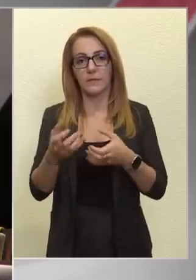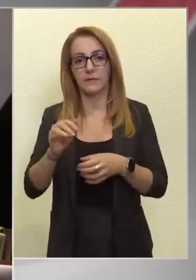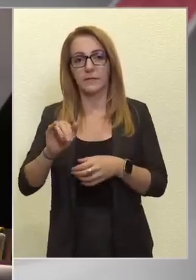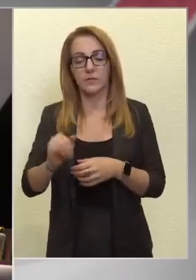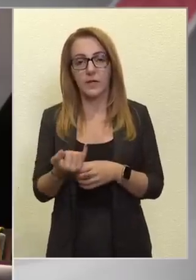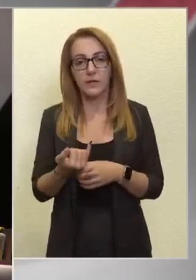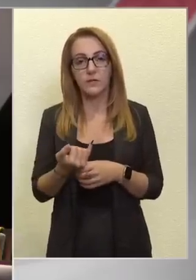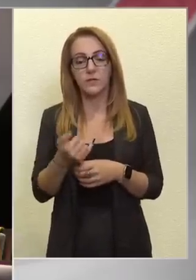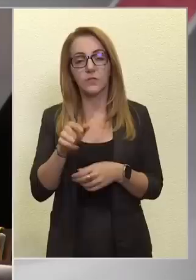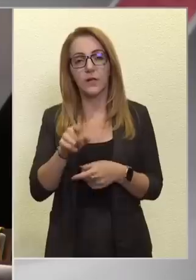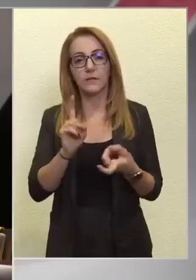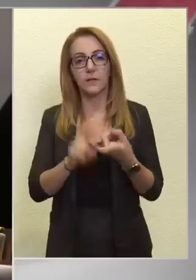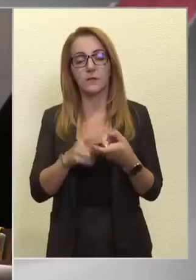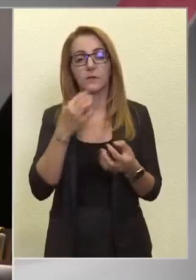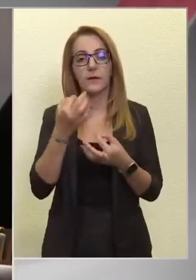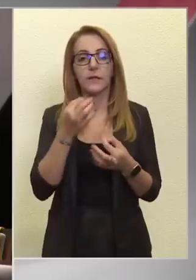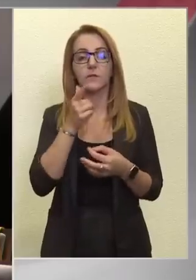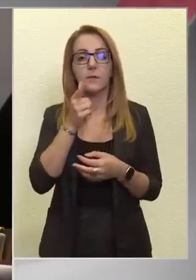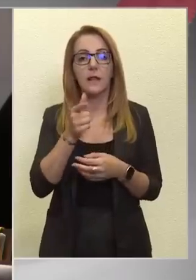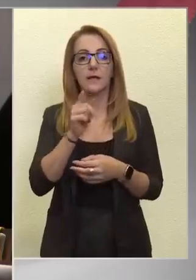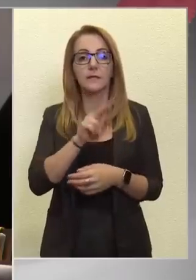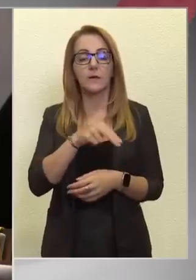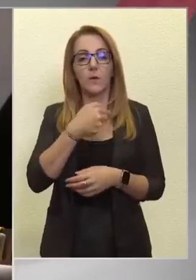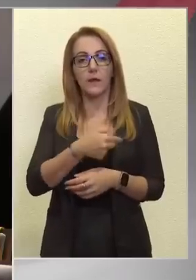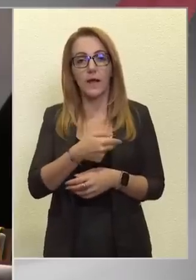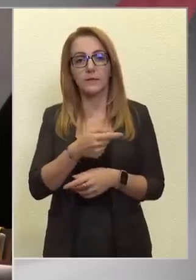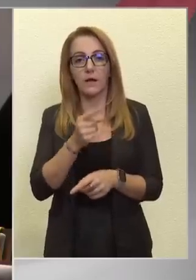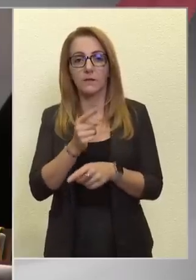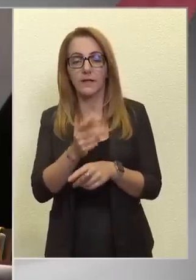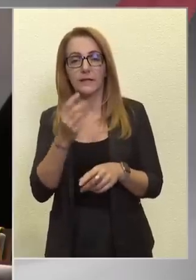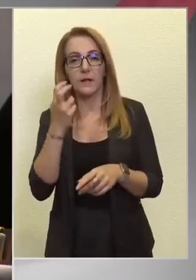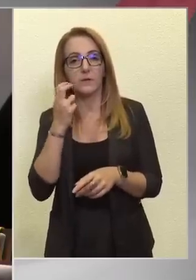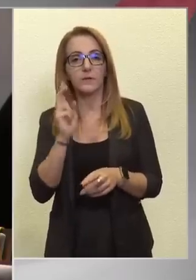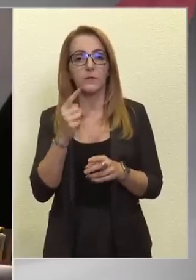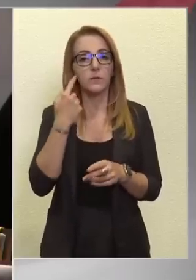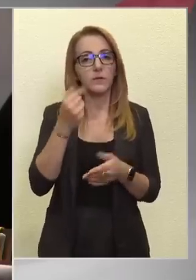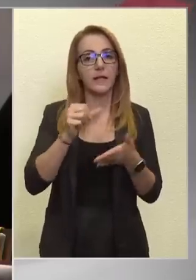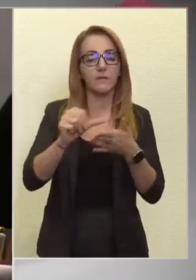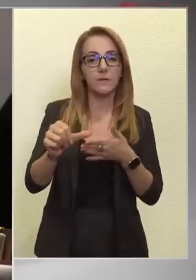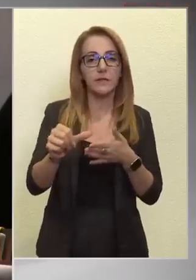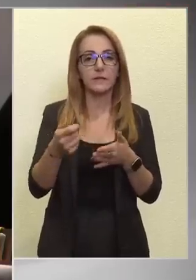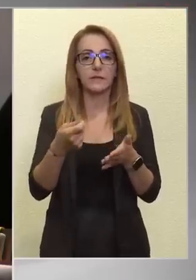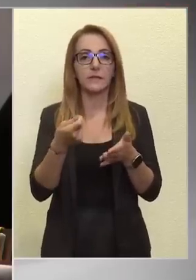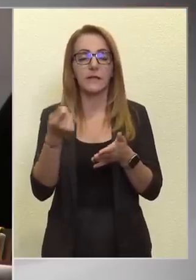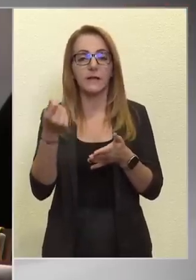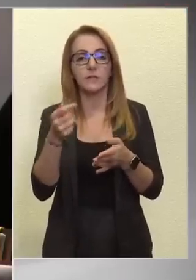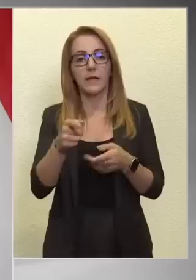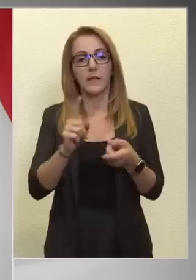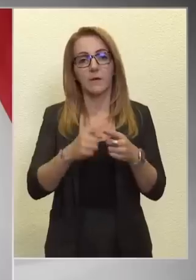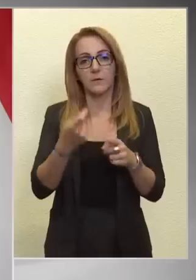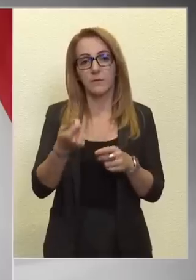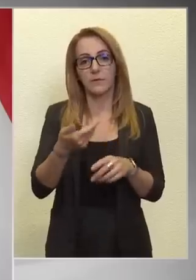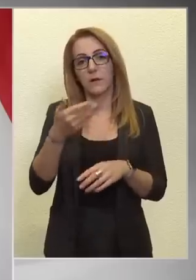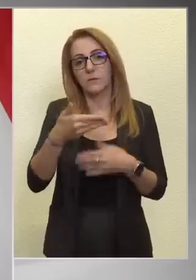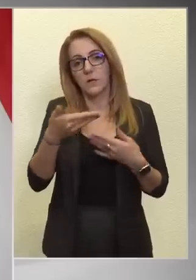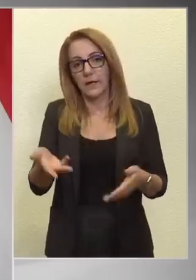illetve ez tartozó kérdés, hogy mi lesz a kórházakkal, rendelő intézetekkel, ők hogyan fizetik ki a rezsit, kapnak erre plusz pénzt?